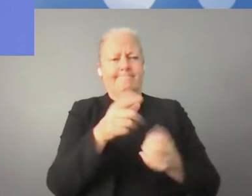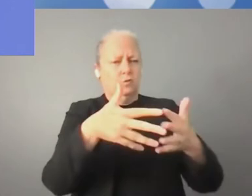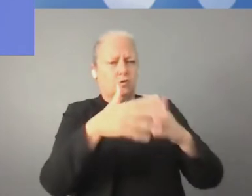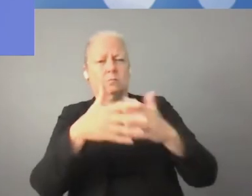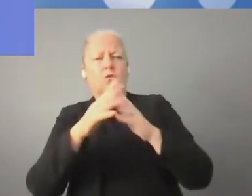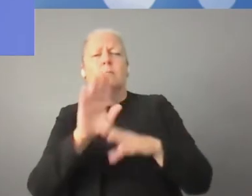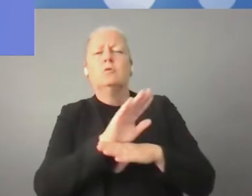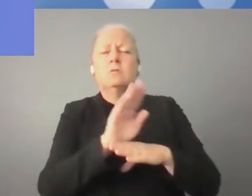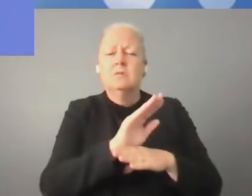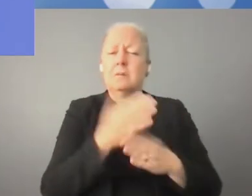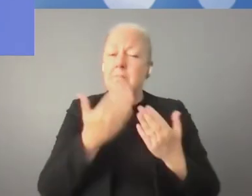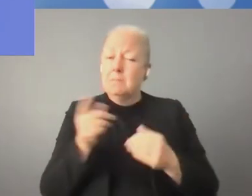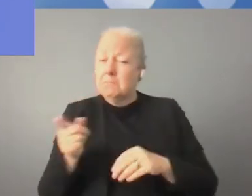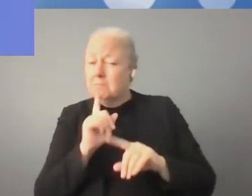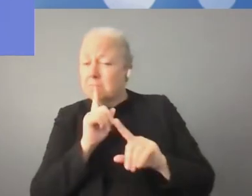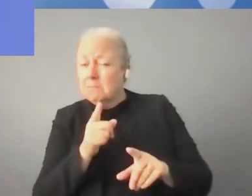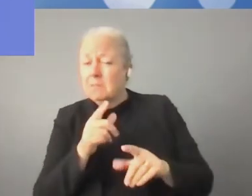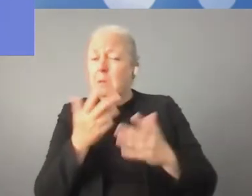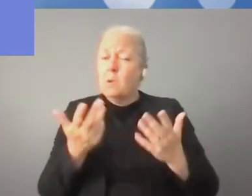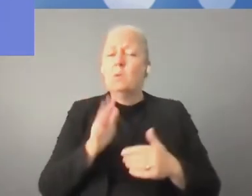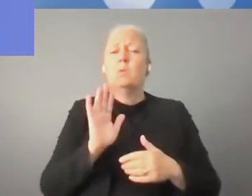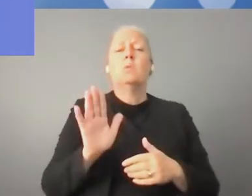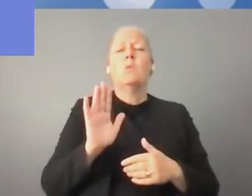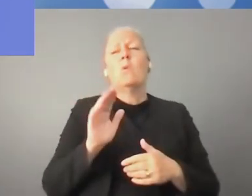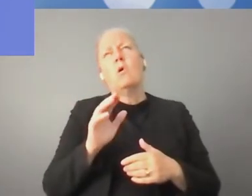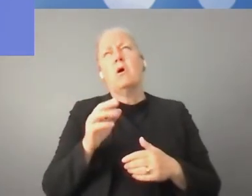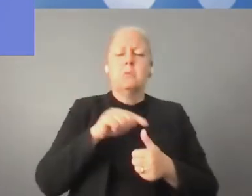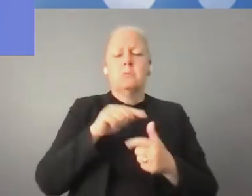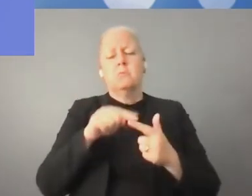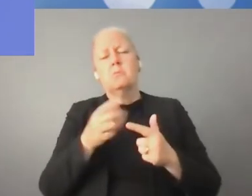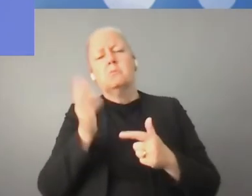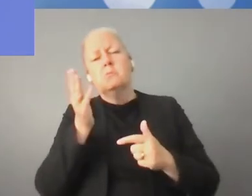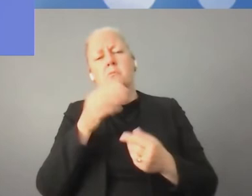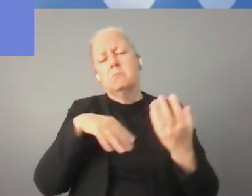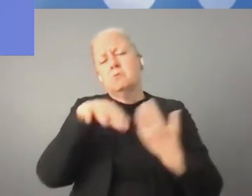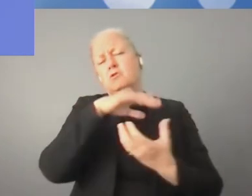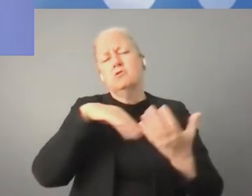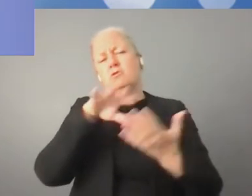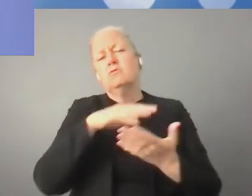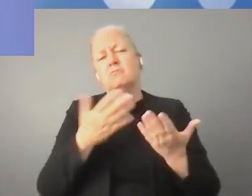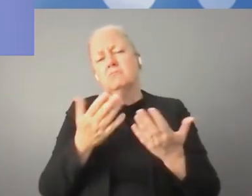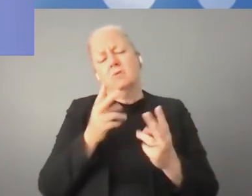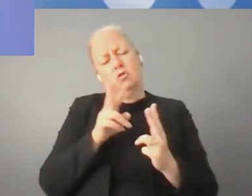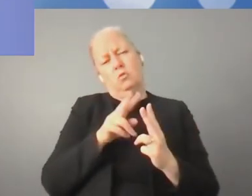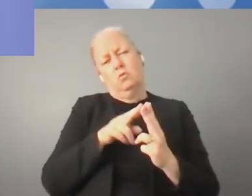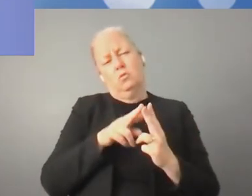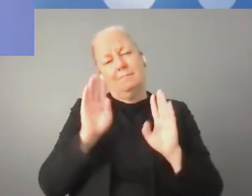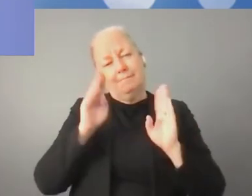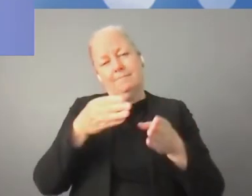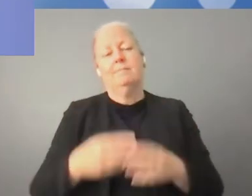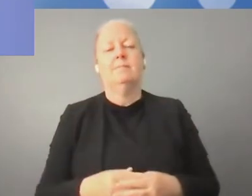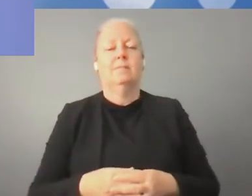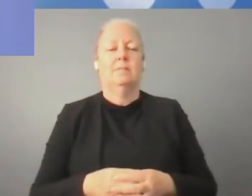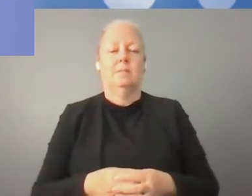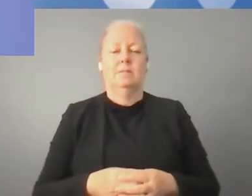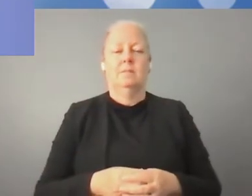właśnie o finansowaniu technologii cyfrowych. Być może pan mógłby się do tego jakoś odnieść, ale można też oczywiście odpowiedzieć na moje otwarte pytanie. Proszę.